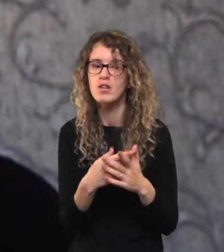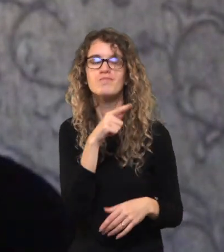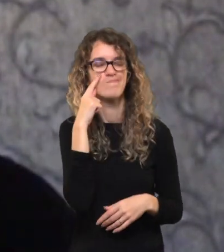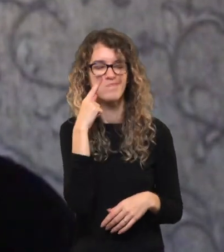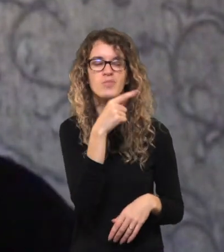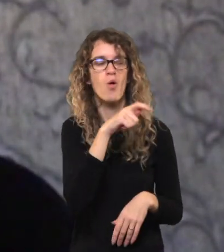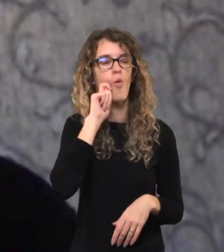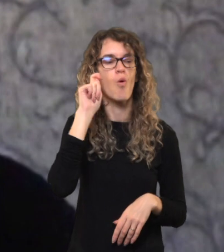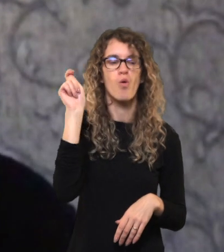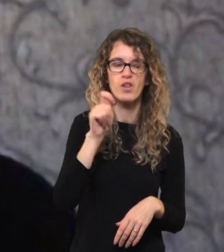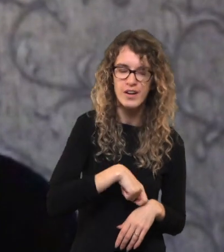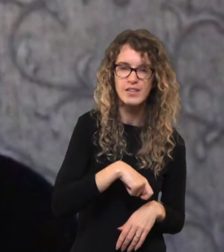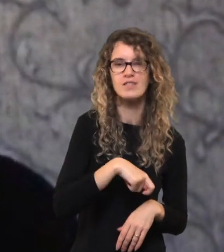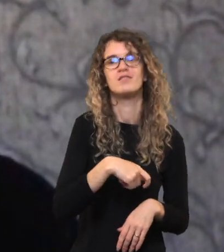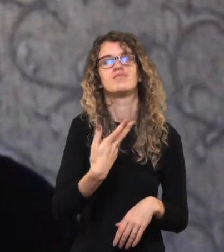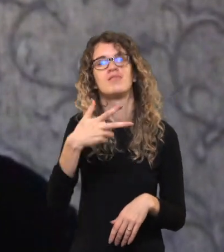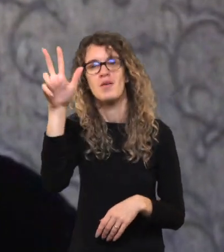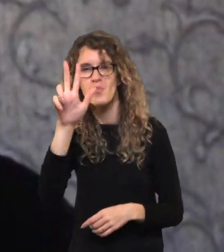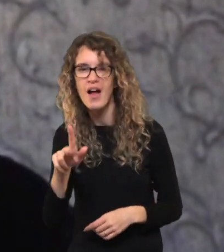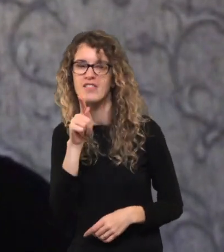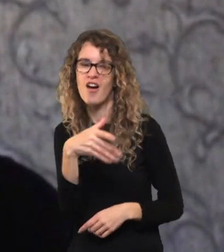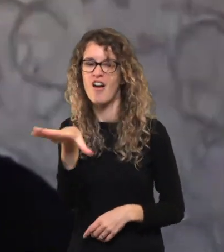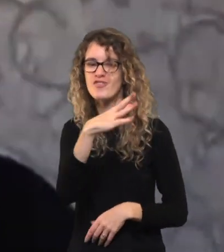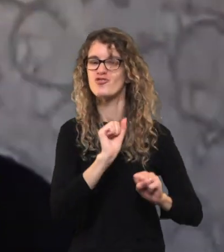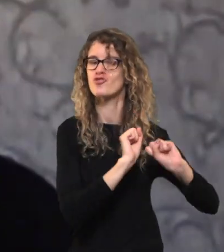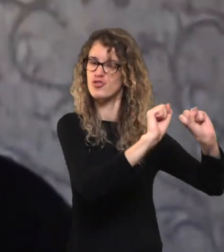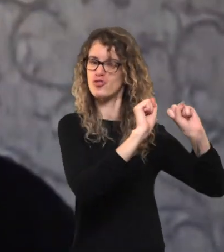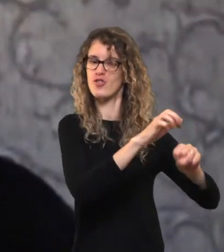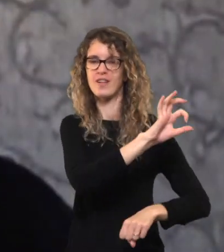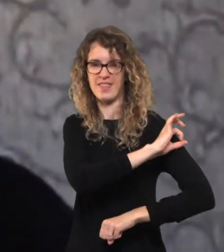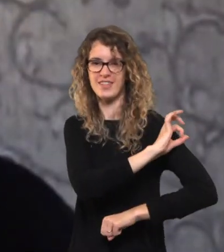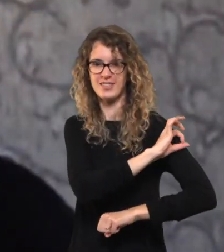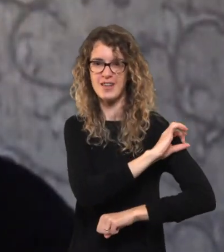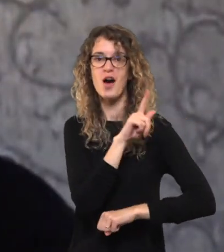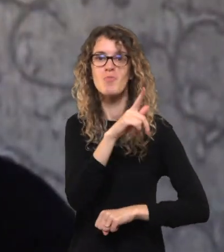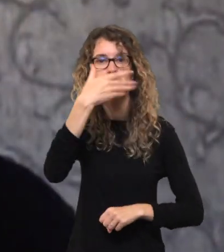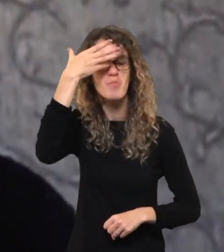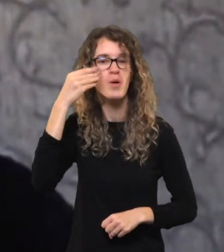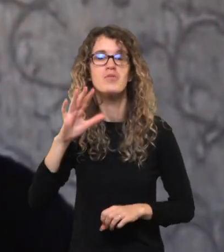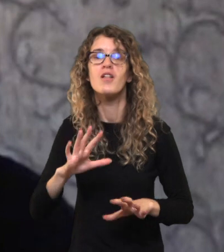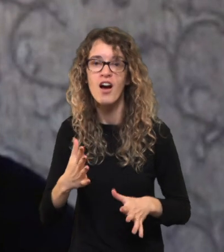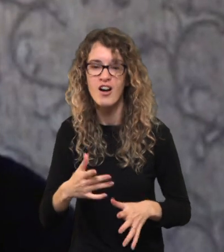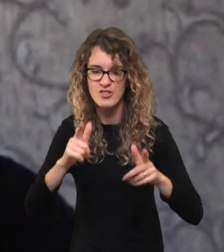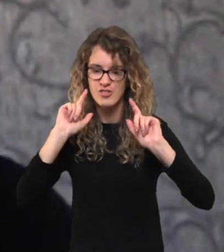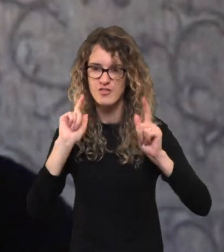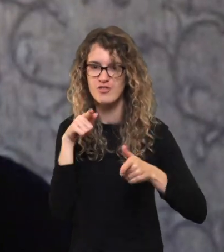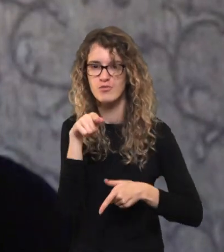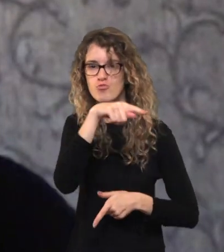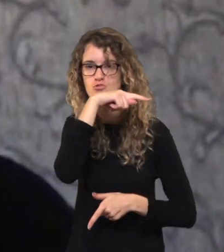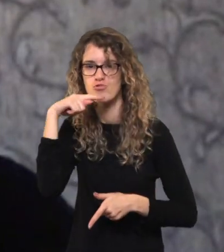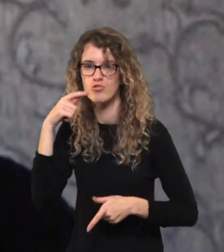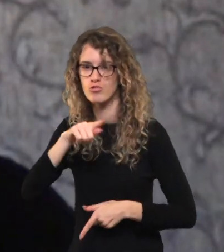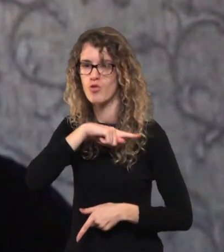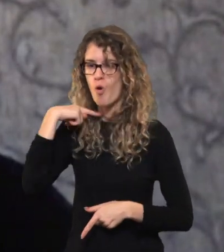nes atseit Ukrainiečiai ir Lietuvos, Latvijos bei Estijos gyventojai palaikė nacistus. Pamirštant apie tai, kad iš tikrųjų tarp